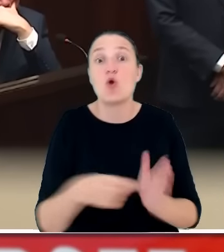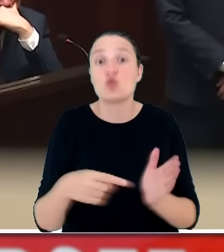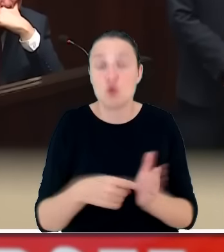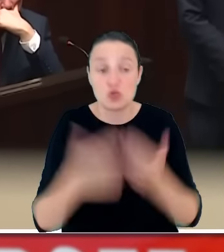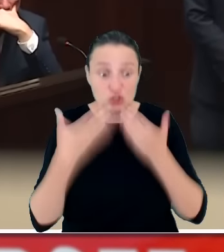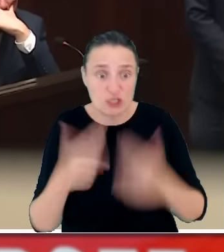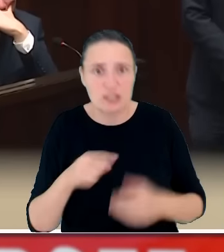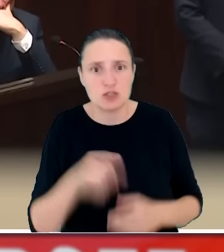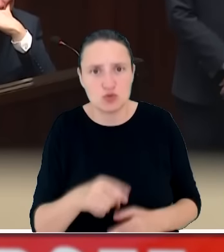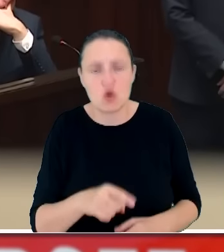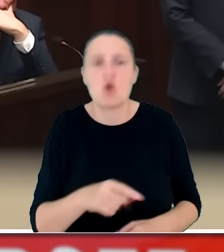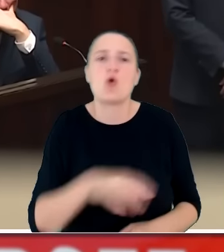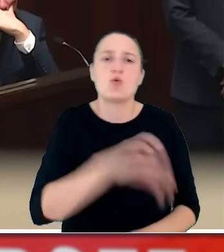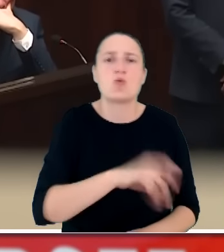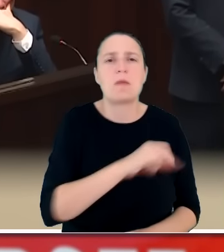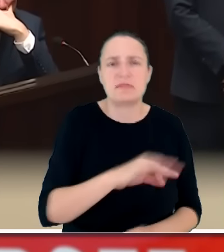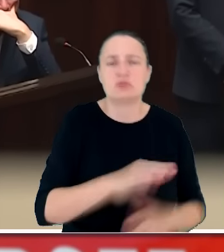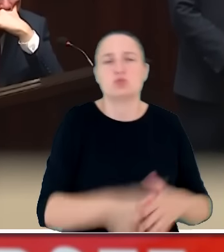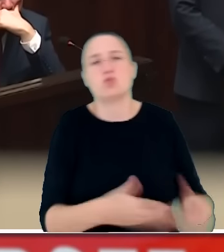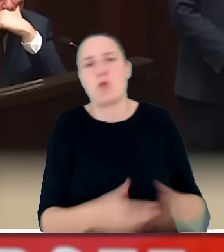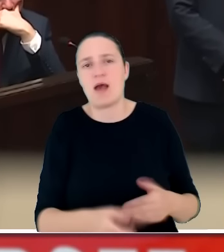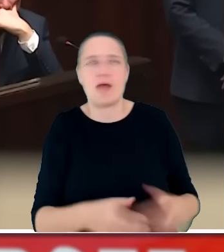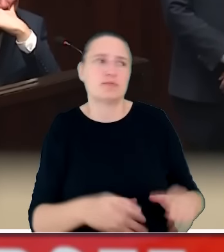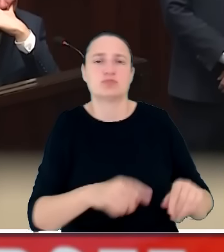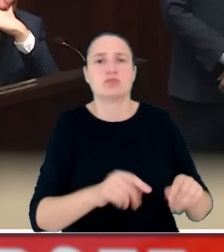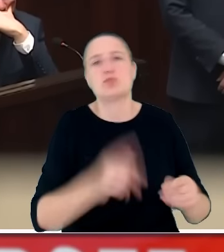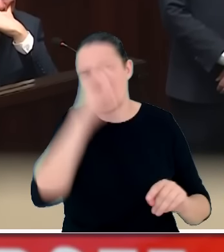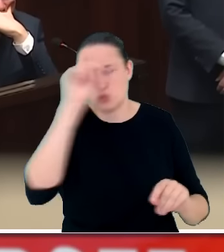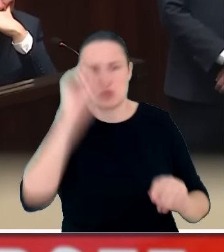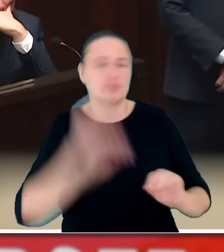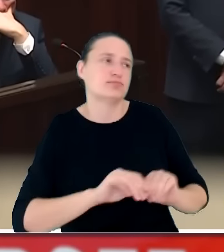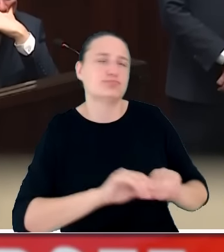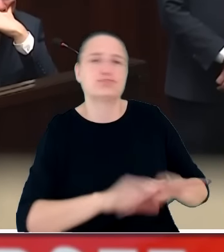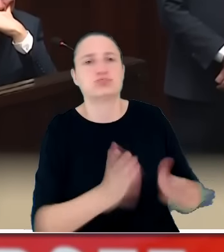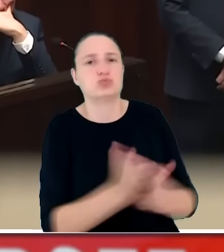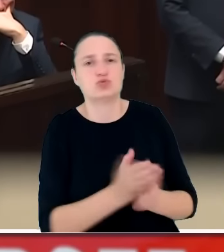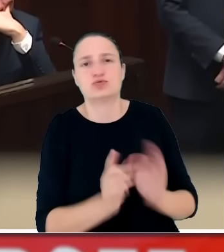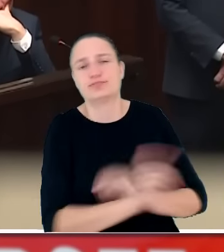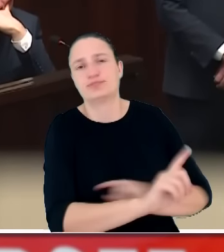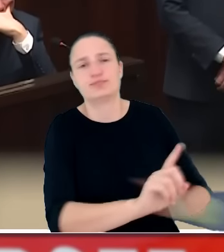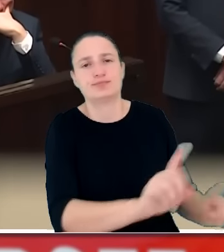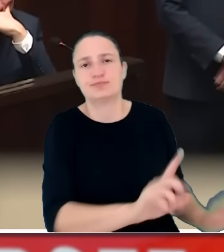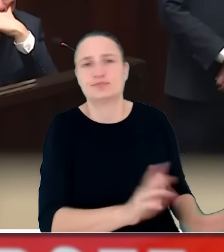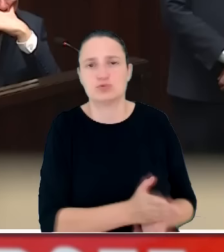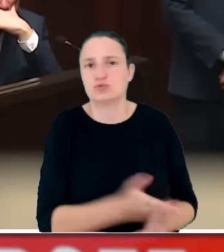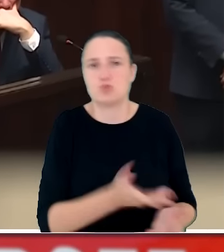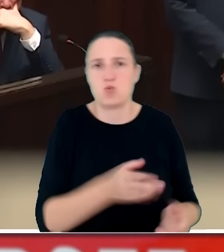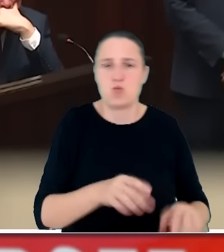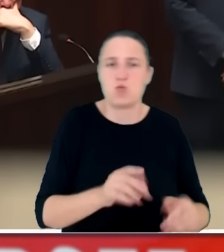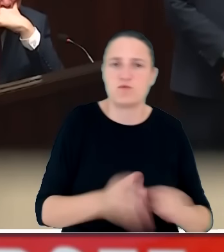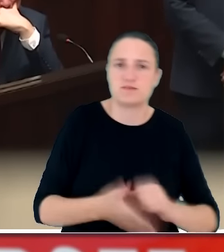elektoratu PiS-owskiego, jak bodajże profesor Górecki kiedyś powiedział. No jest to pewien